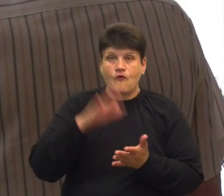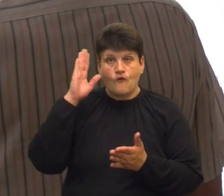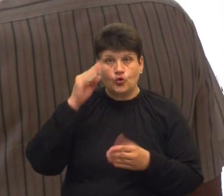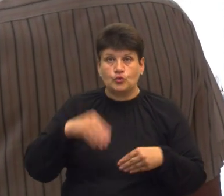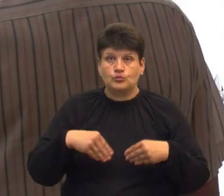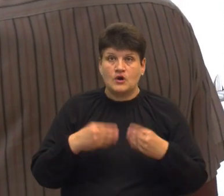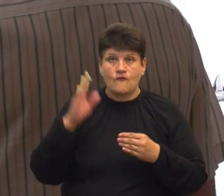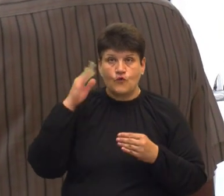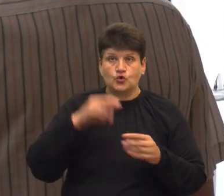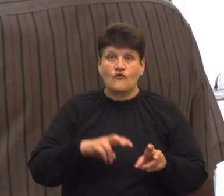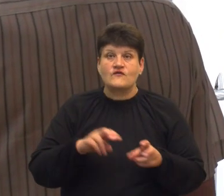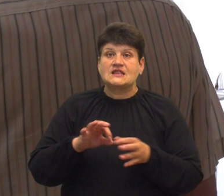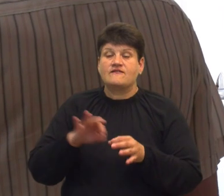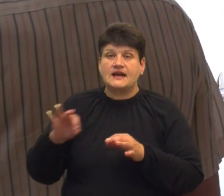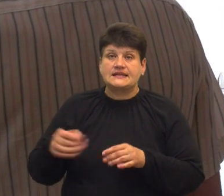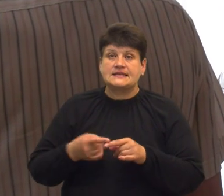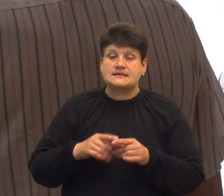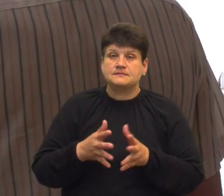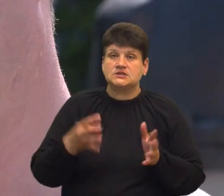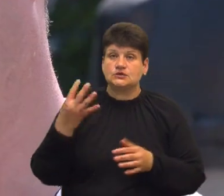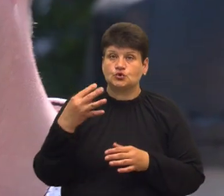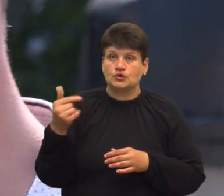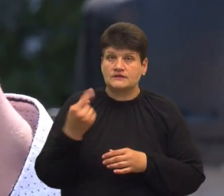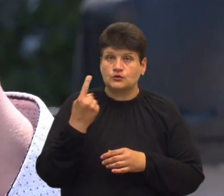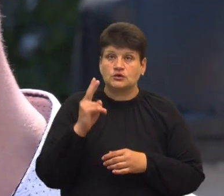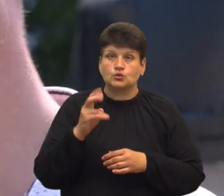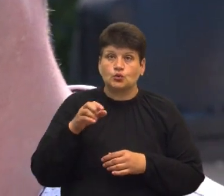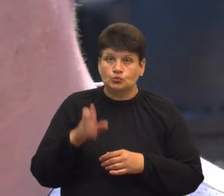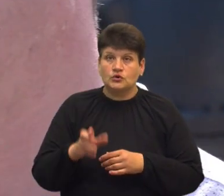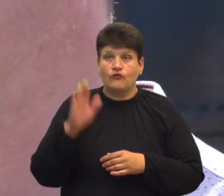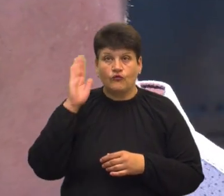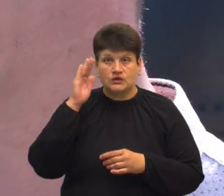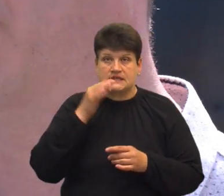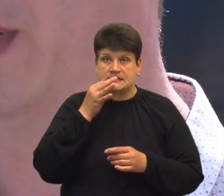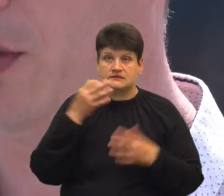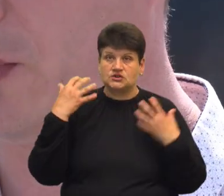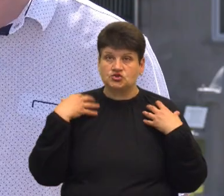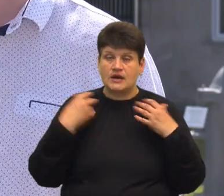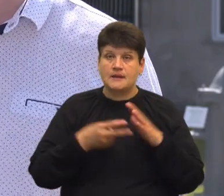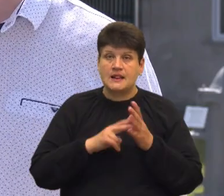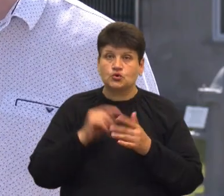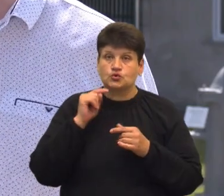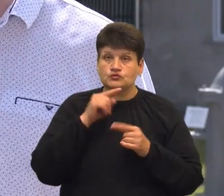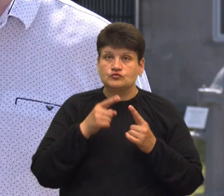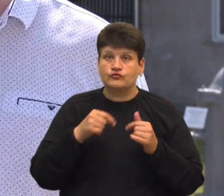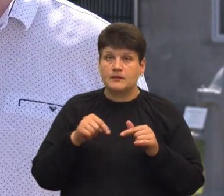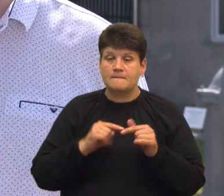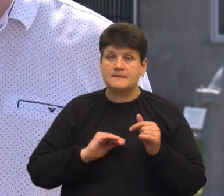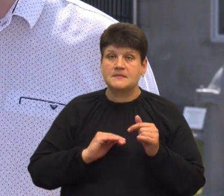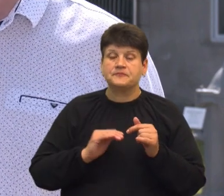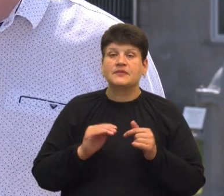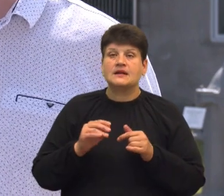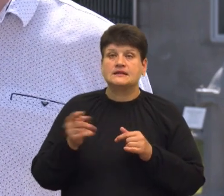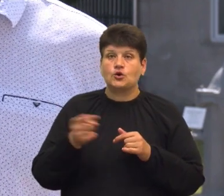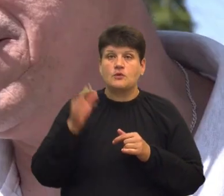та водовідведення. Це понад 40 гривень за куб води, розповів начальник планово-економічного відділу комунального підприємства «Тернопільводоканал»